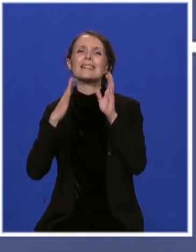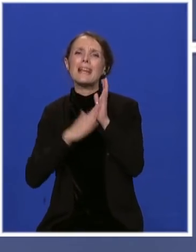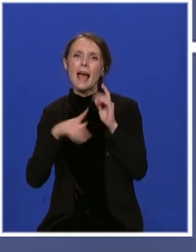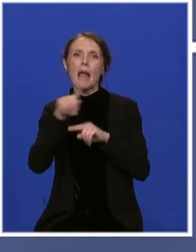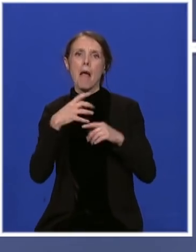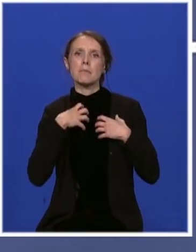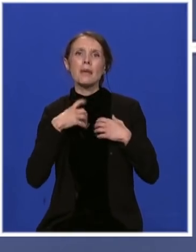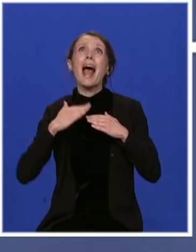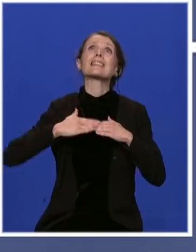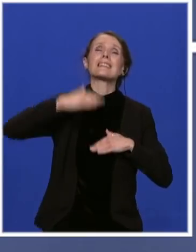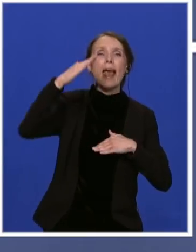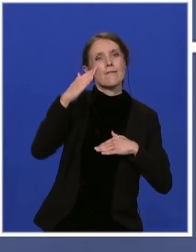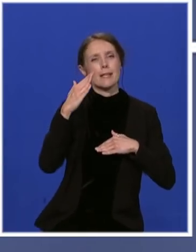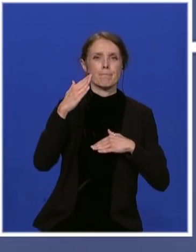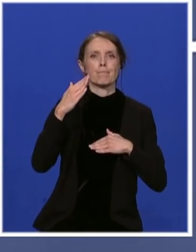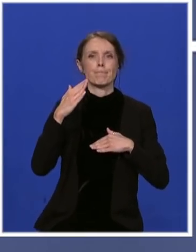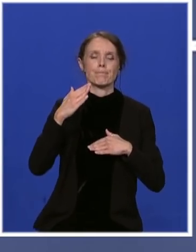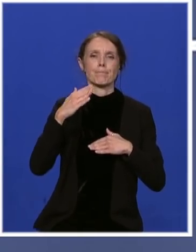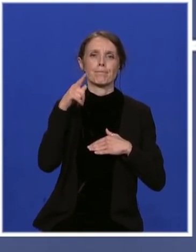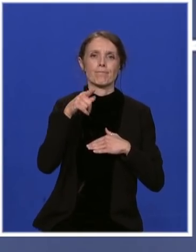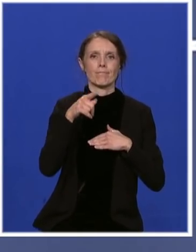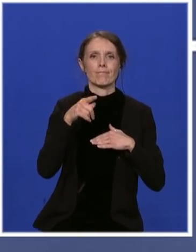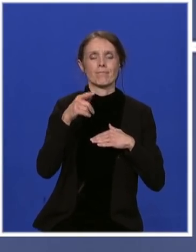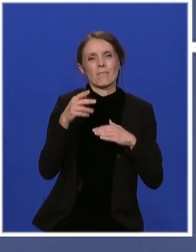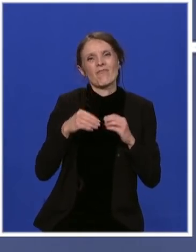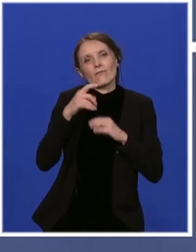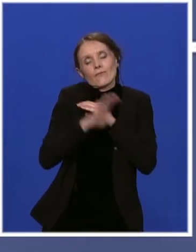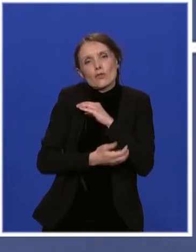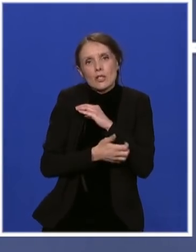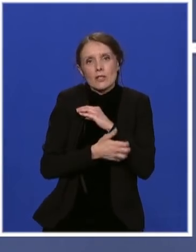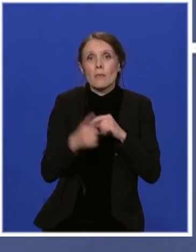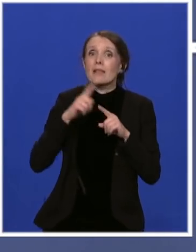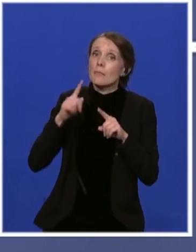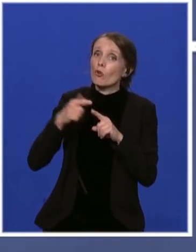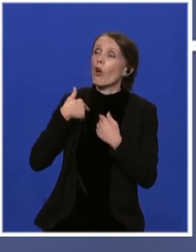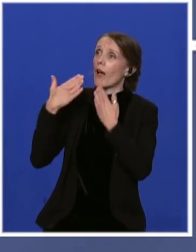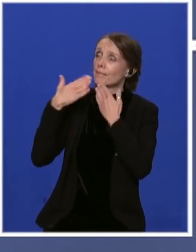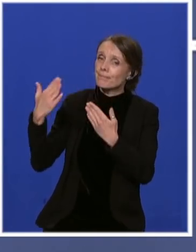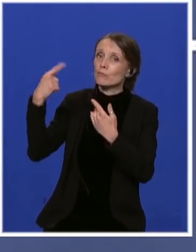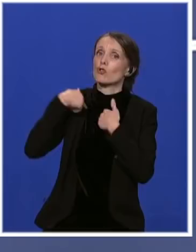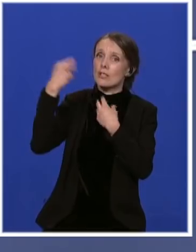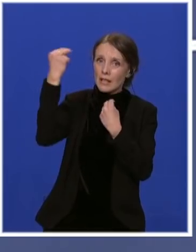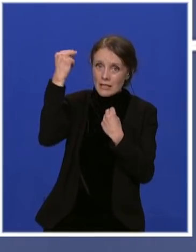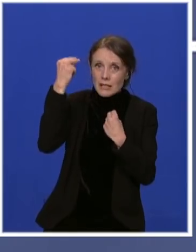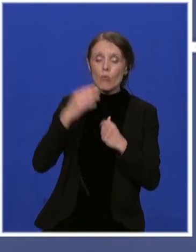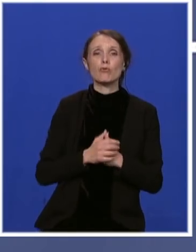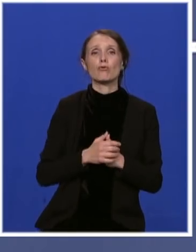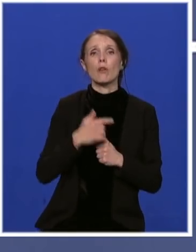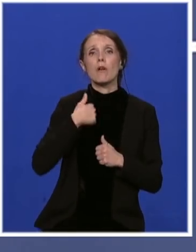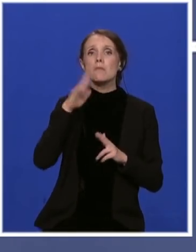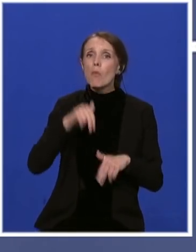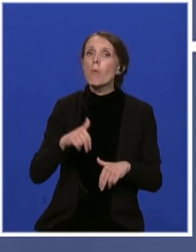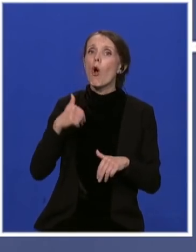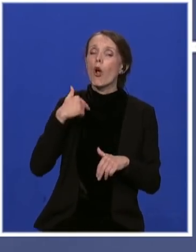I zato smo zahvalni na tome što ste nas tome i naučili, što smo mnogo toga mogli od vas da